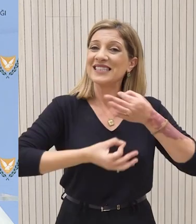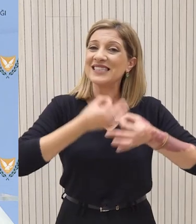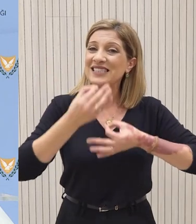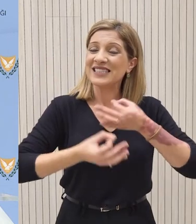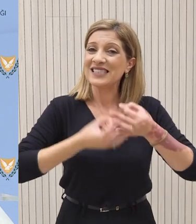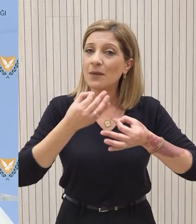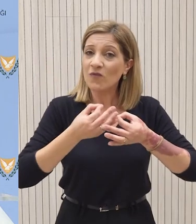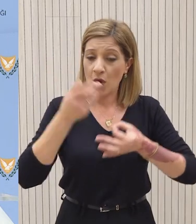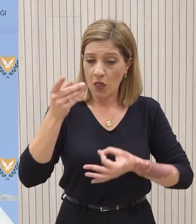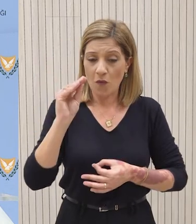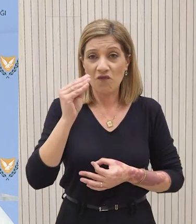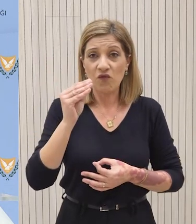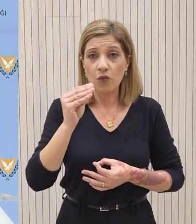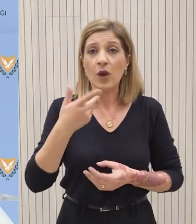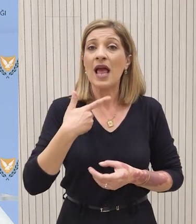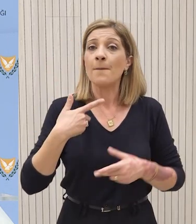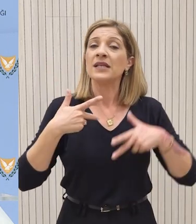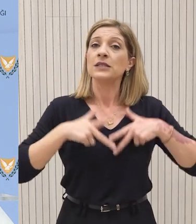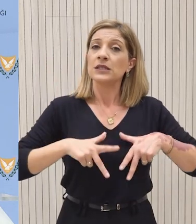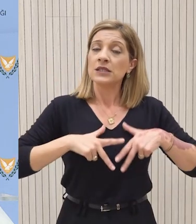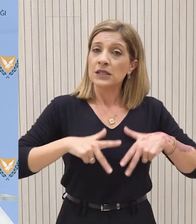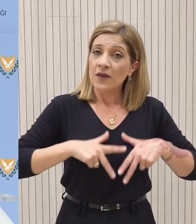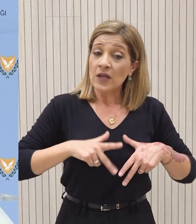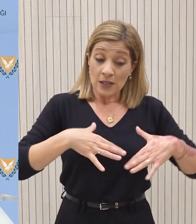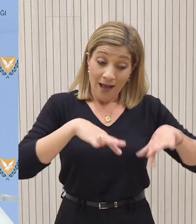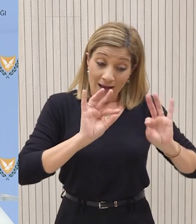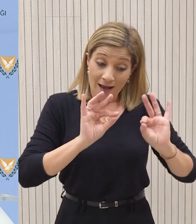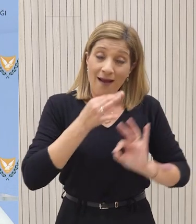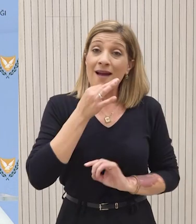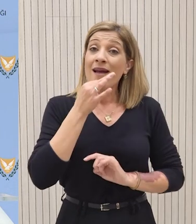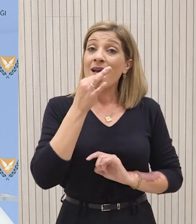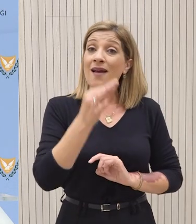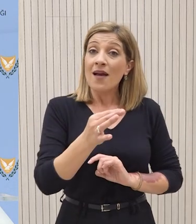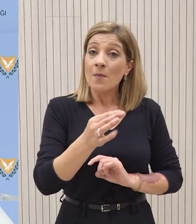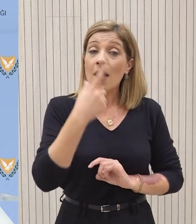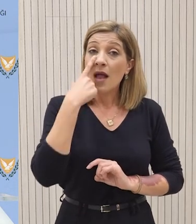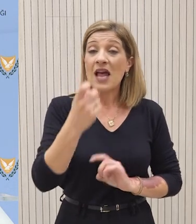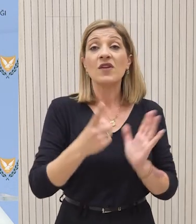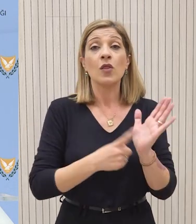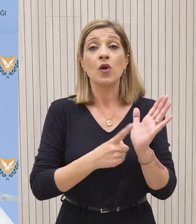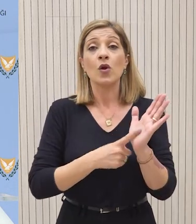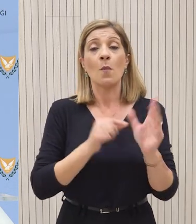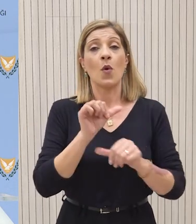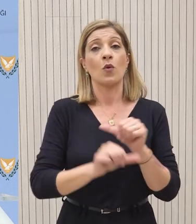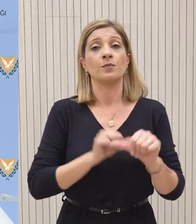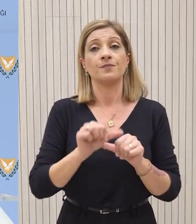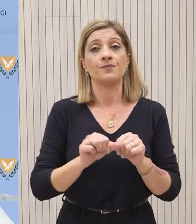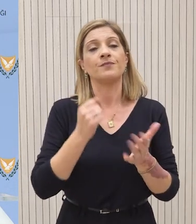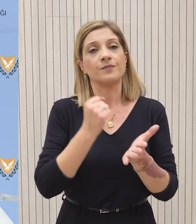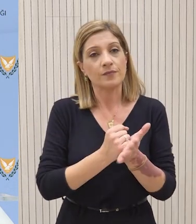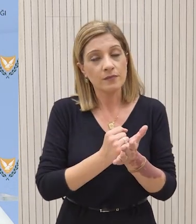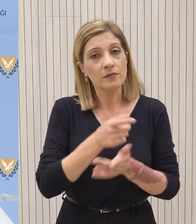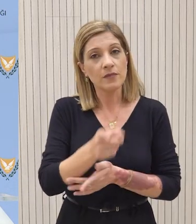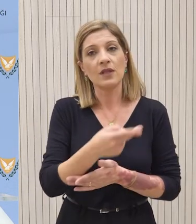Βουλής των Αντιπροσώπων. Εμείς ως κυβέρνηση έχουμε πει από την αρχή την ξεκάθαρη μας βούληση για να βρεθεί μια νομοθετική ρύθμιση για να